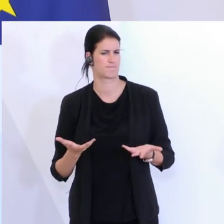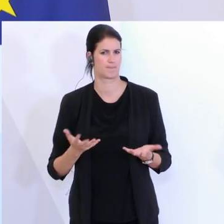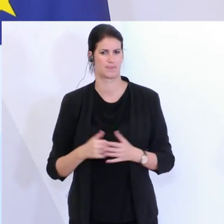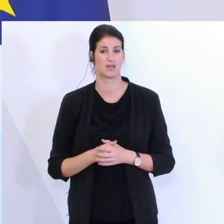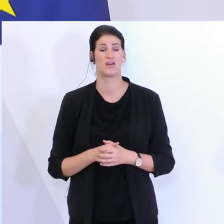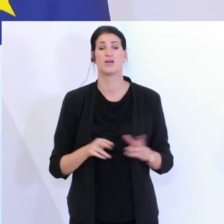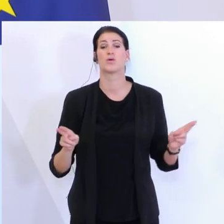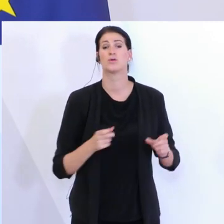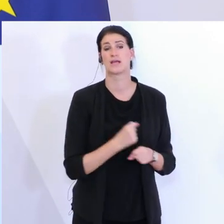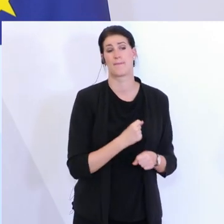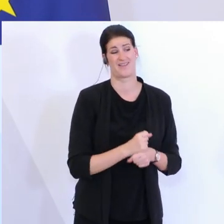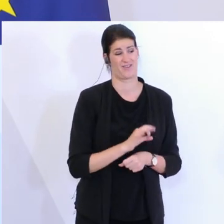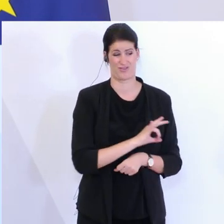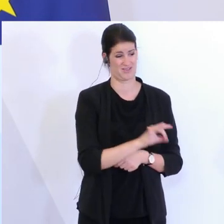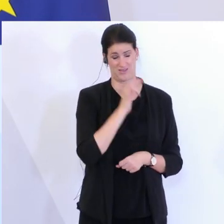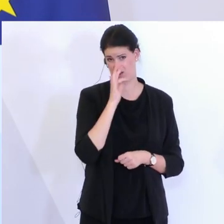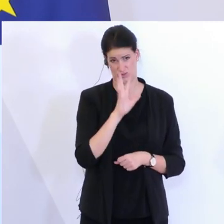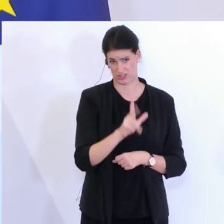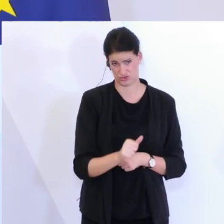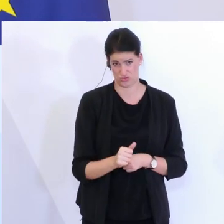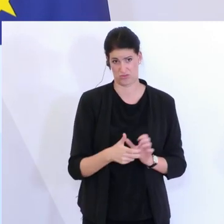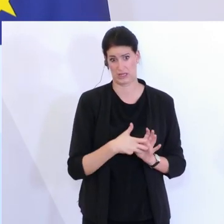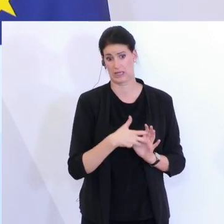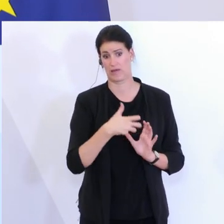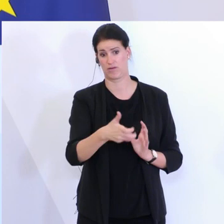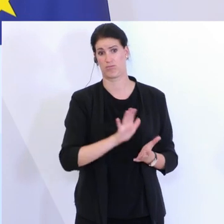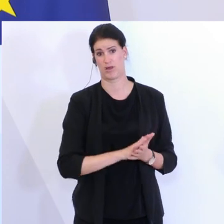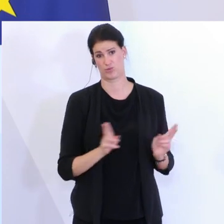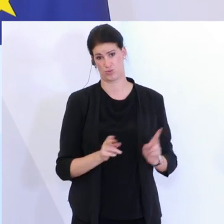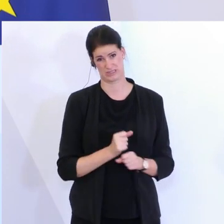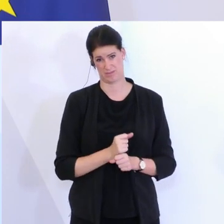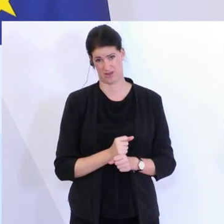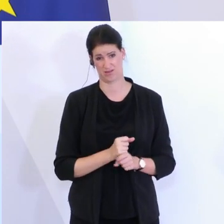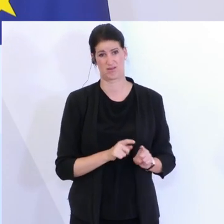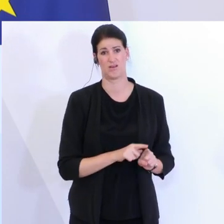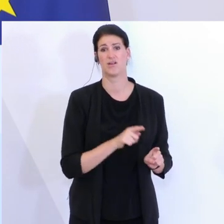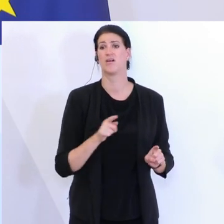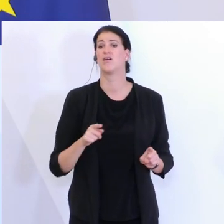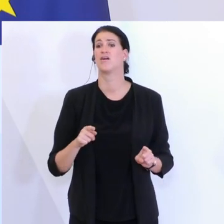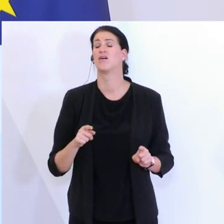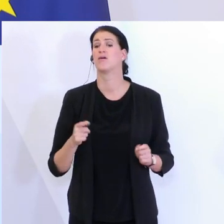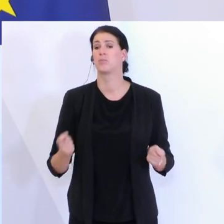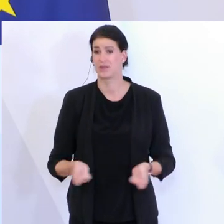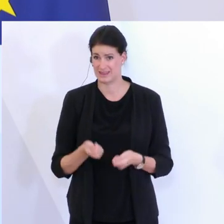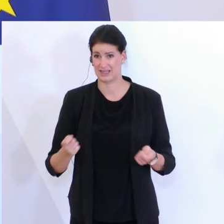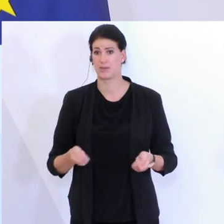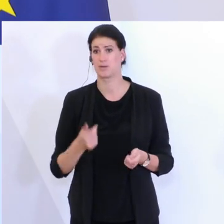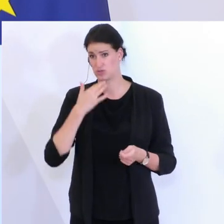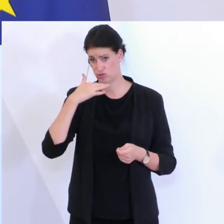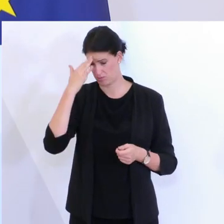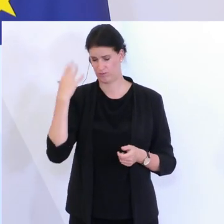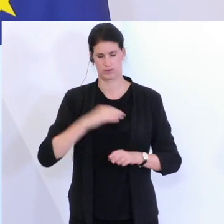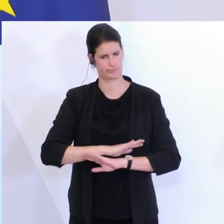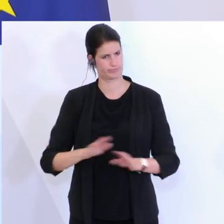so lustig ist das auch für einen Mitarbeiter nicht, ewig in Kurzarbeit zu sein. Und mit den Betrieben, die jetzt dann nach der Sommersaison wieder zusperren und dann